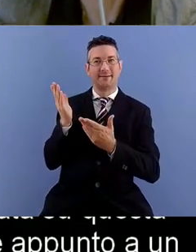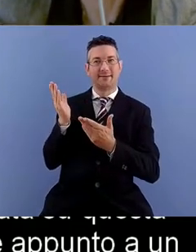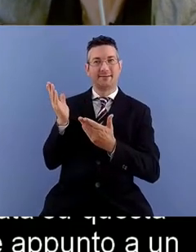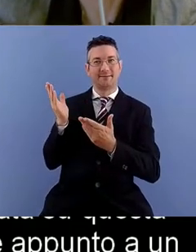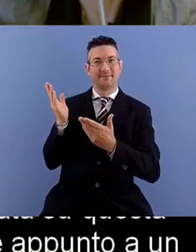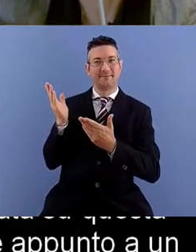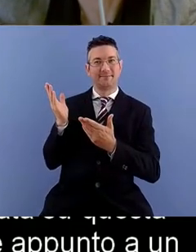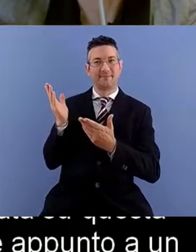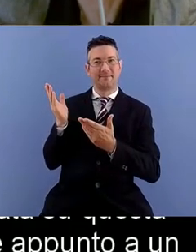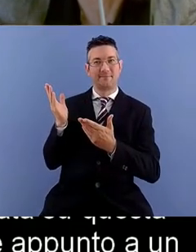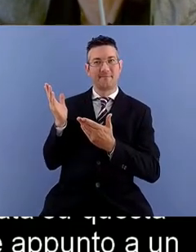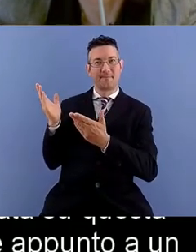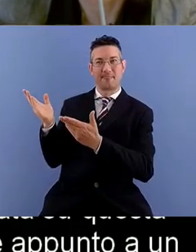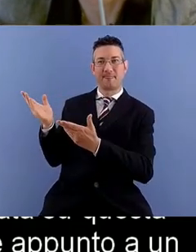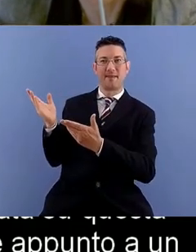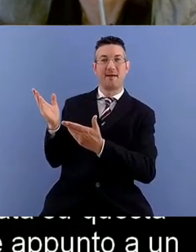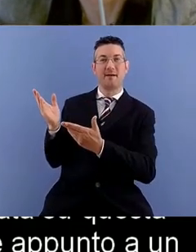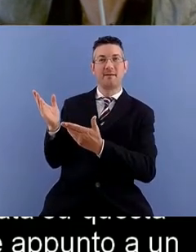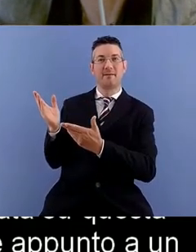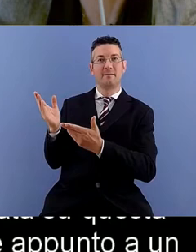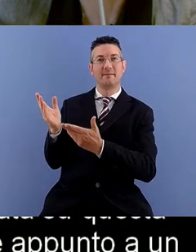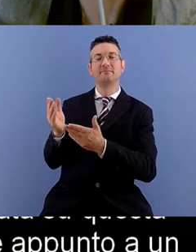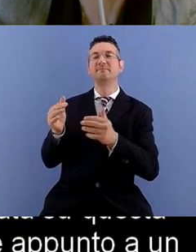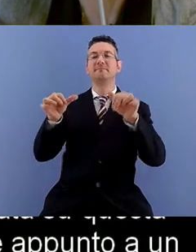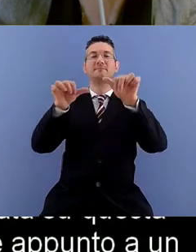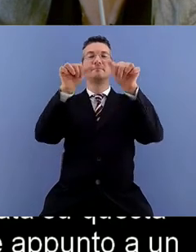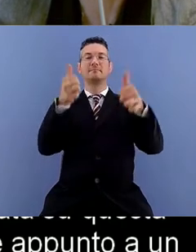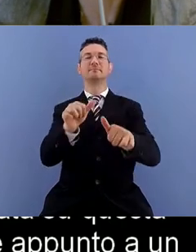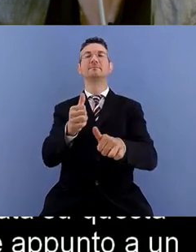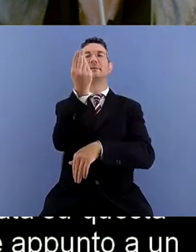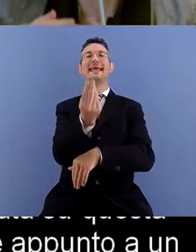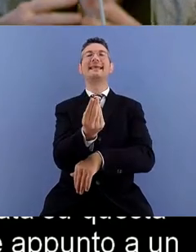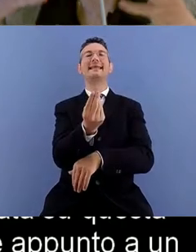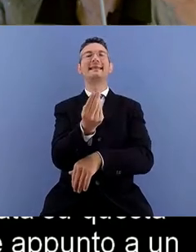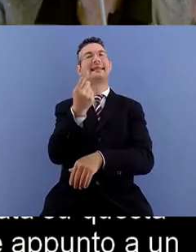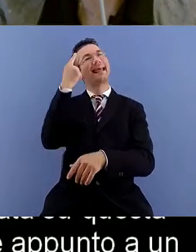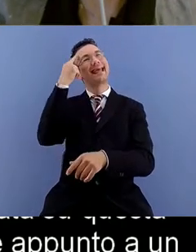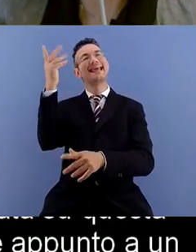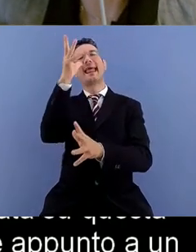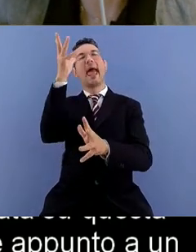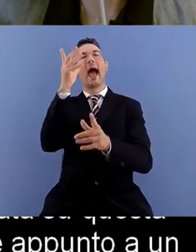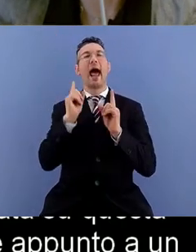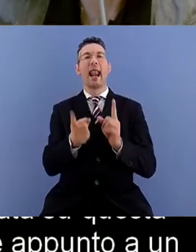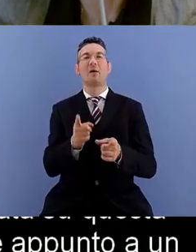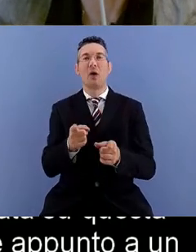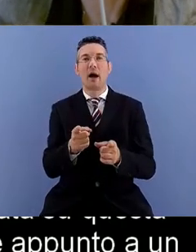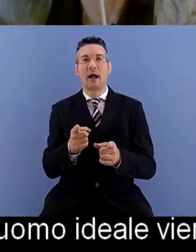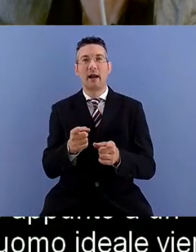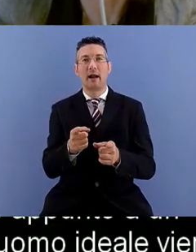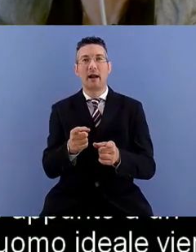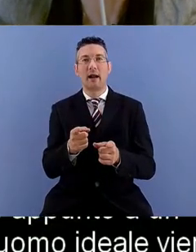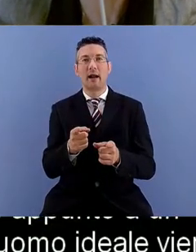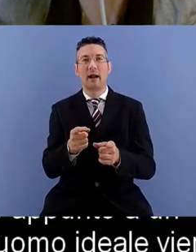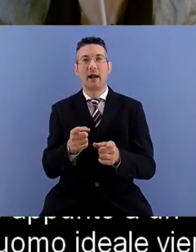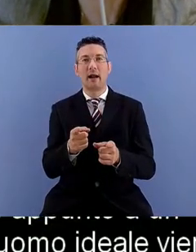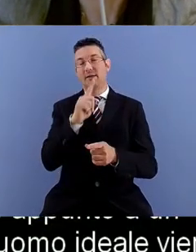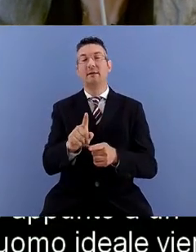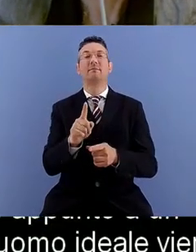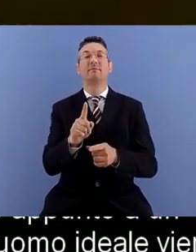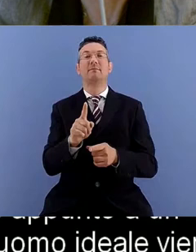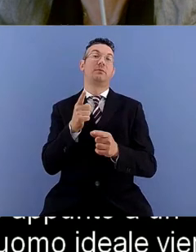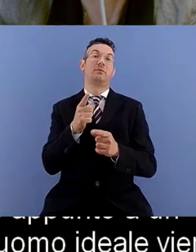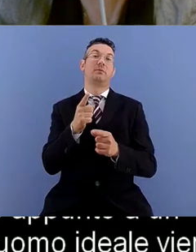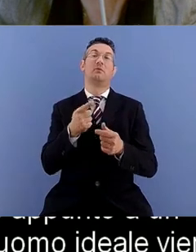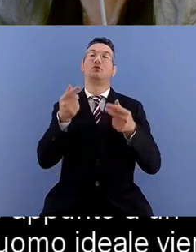l'uomo ideale che ci viene definito sulla percentuale sulla totalità di persone